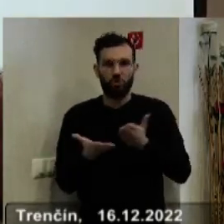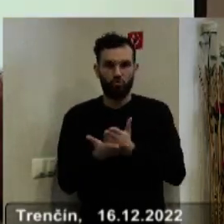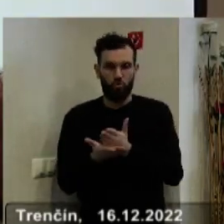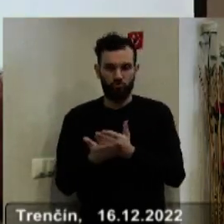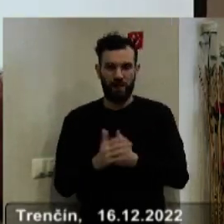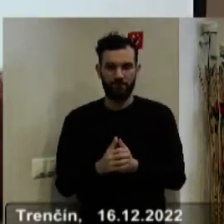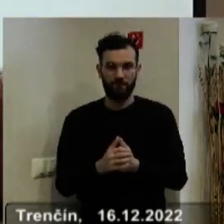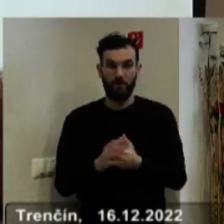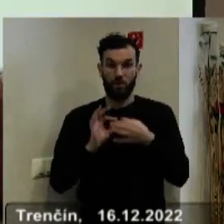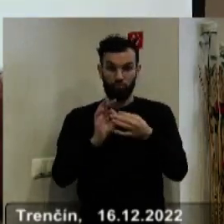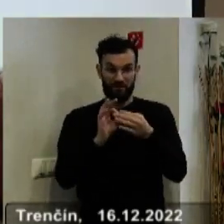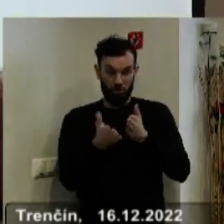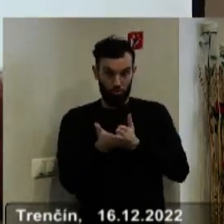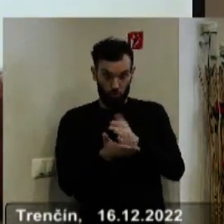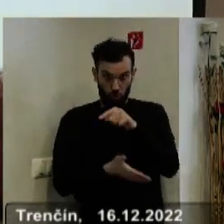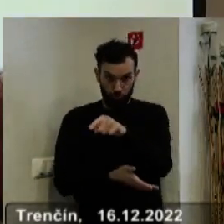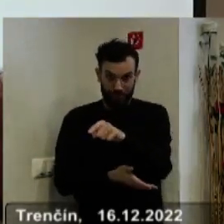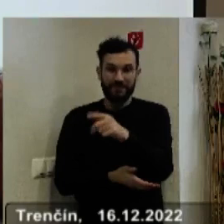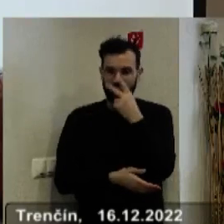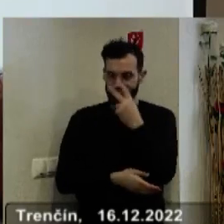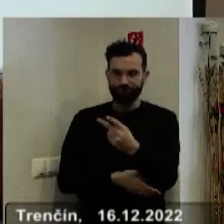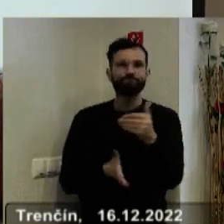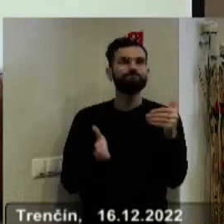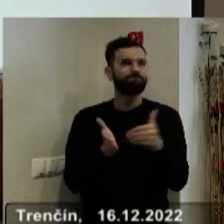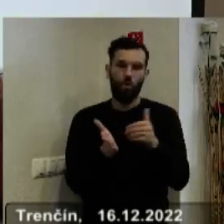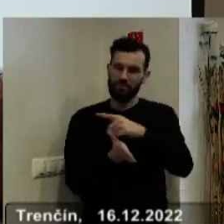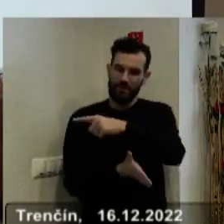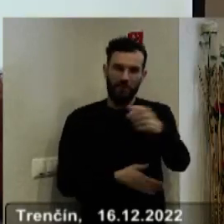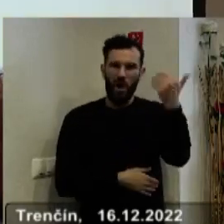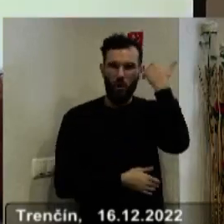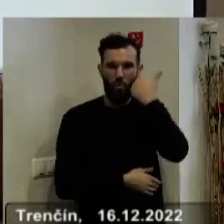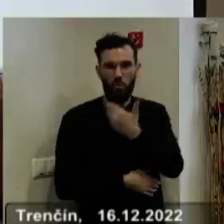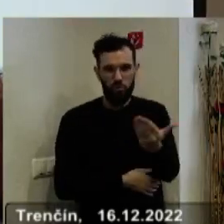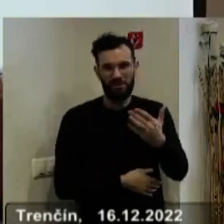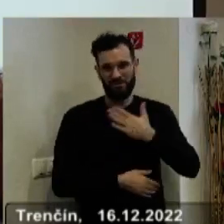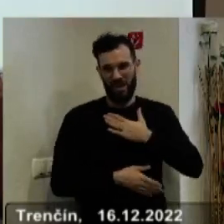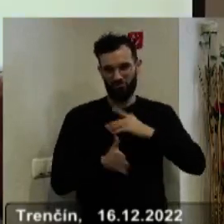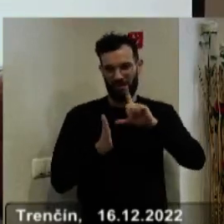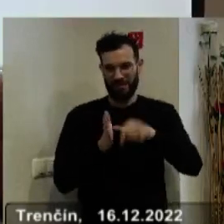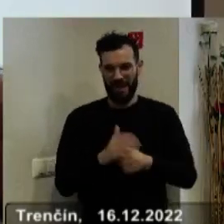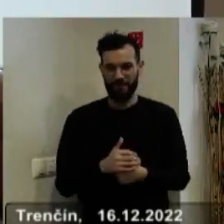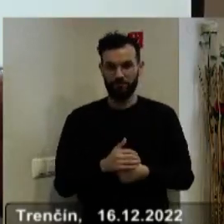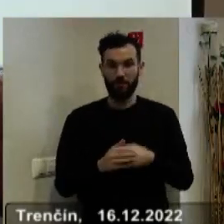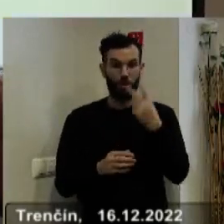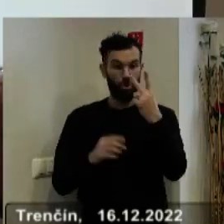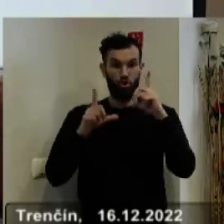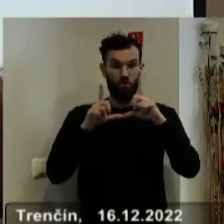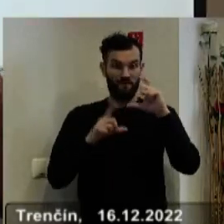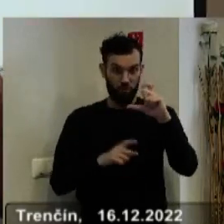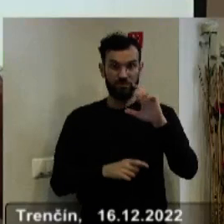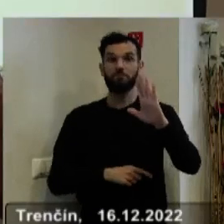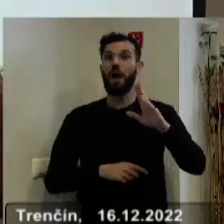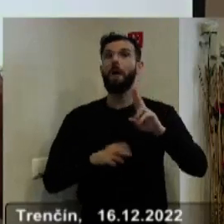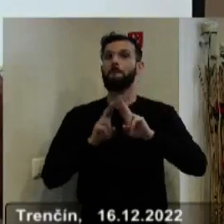spektra sociálnych služieb vlastne reagujeme na potrebu obyvateľov nášho kraja. Vyšší územný celok v rámci svojej